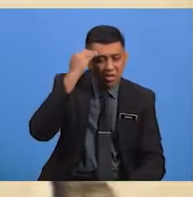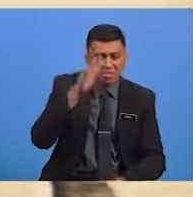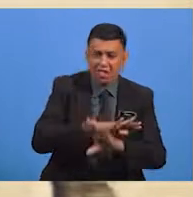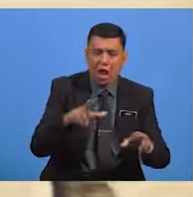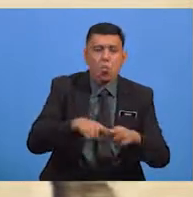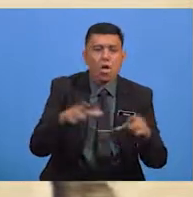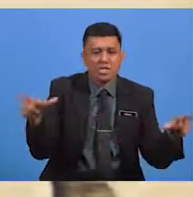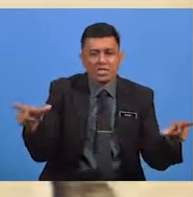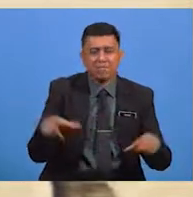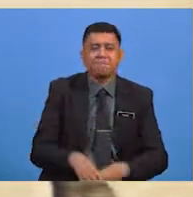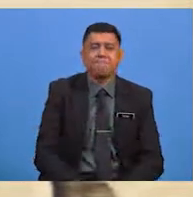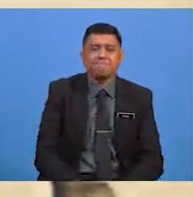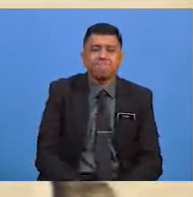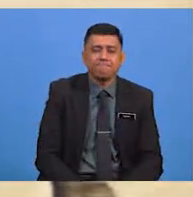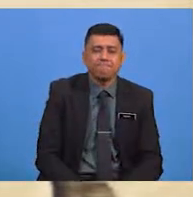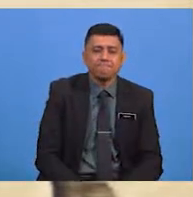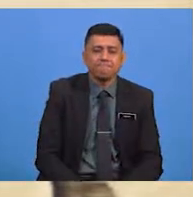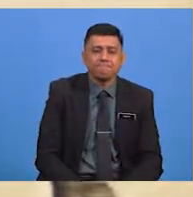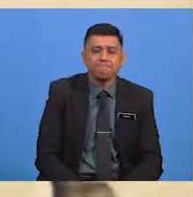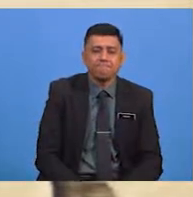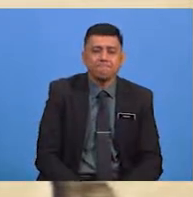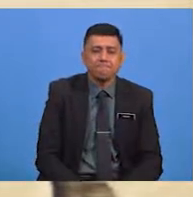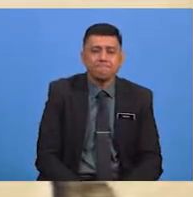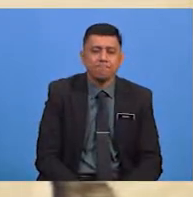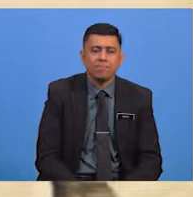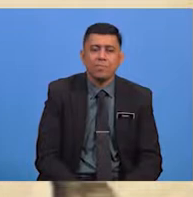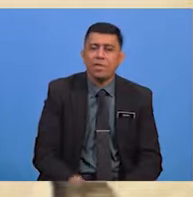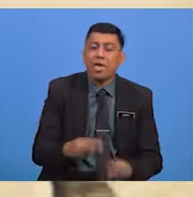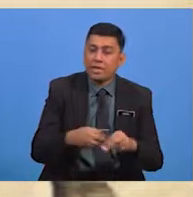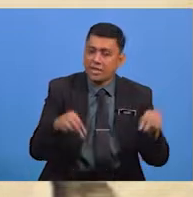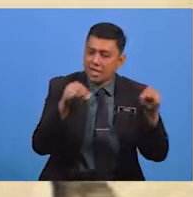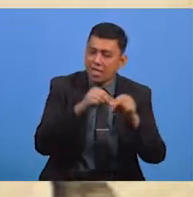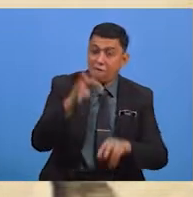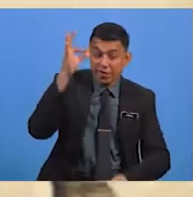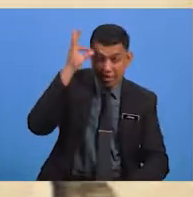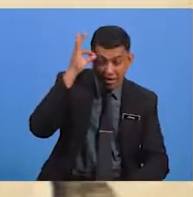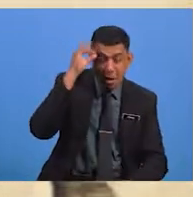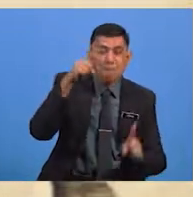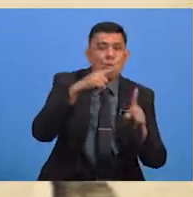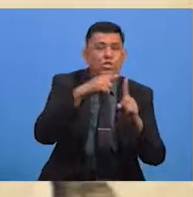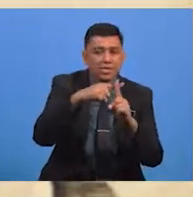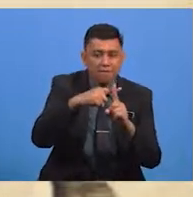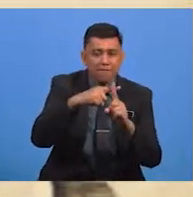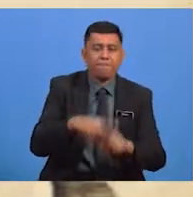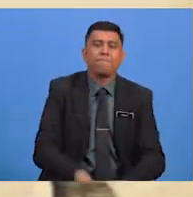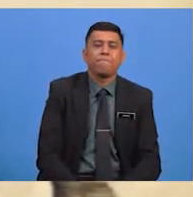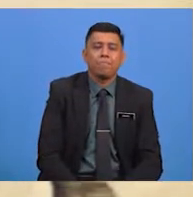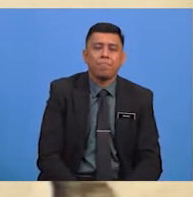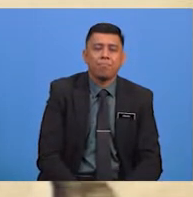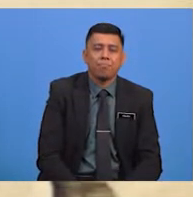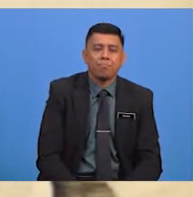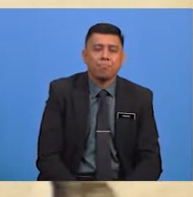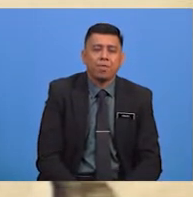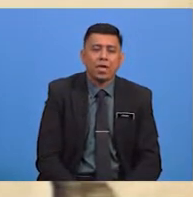Tidak Luas Nilai Yang Ketiga Ialah Nilai Berfikiran Positif Contohnya